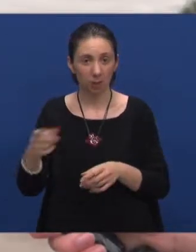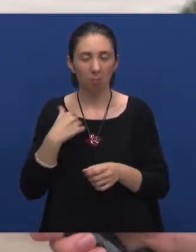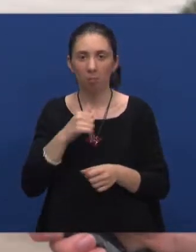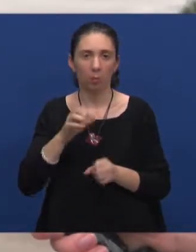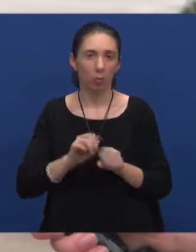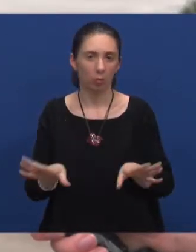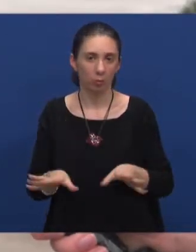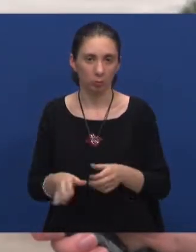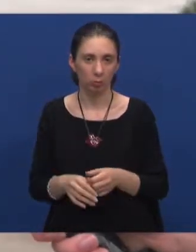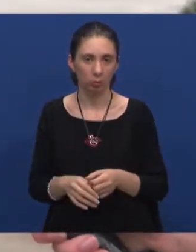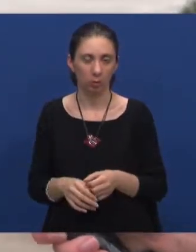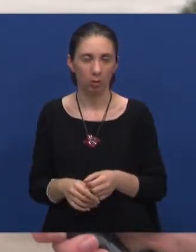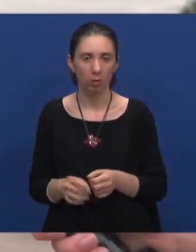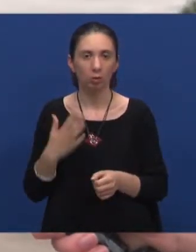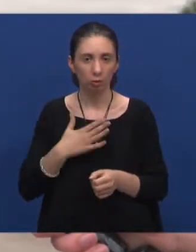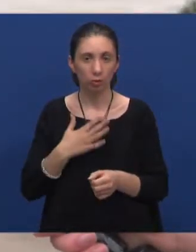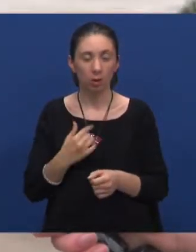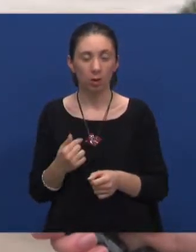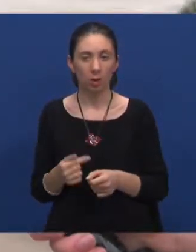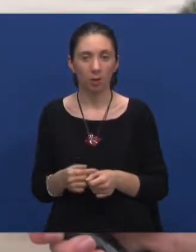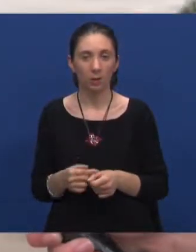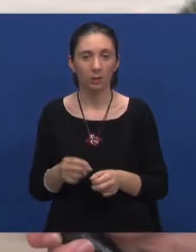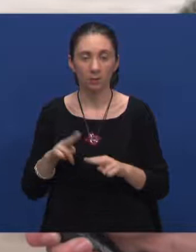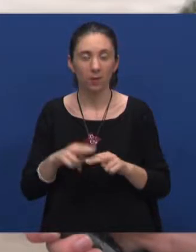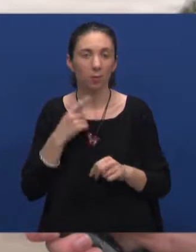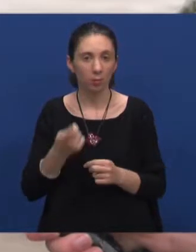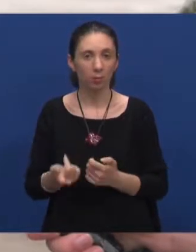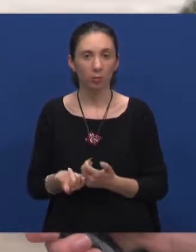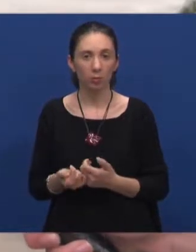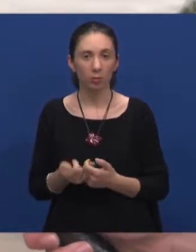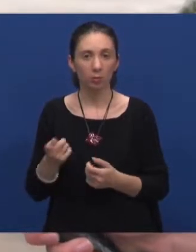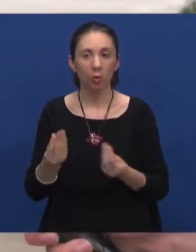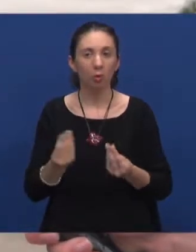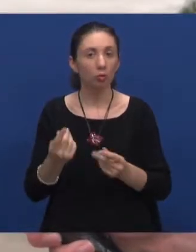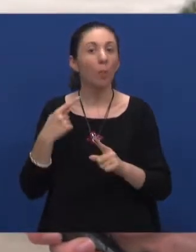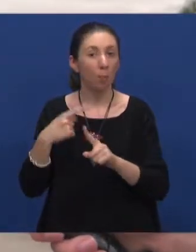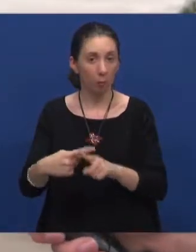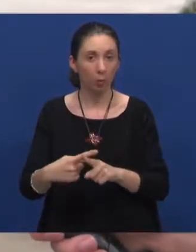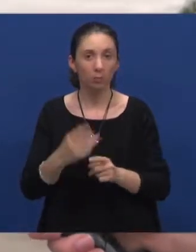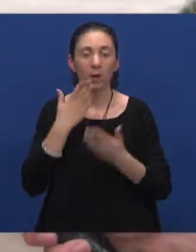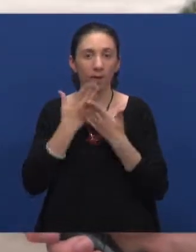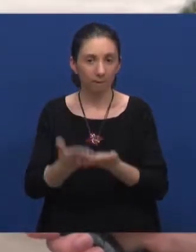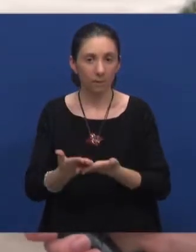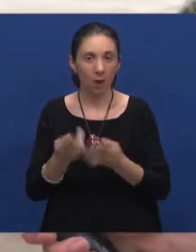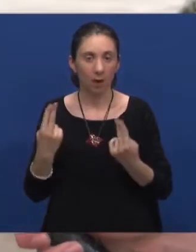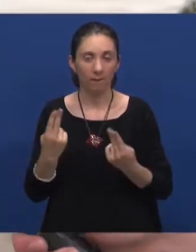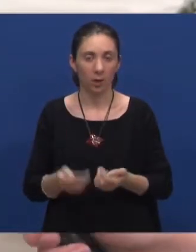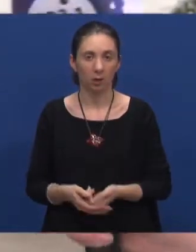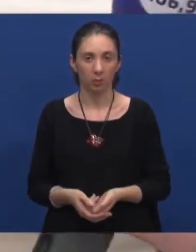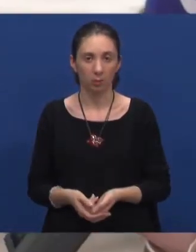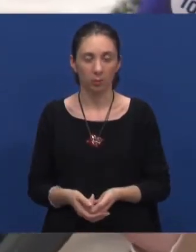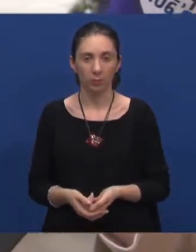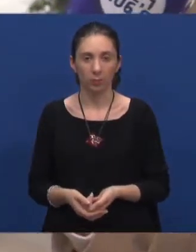mogla ništa, tako da bih željela zbilja naglasiti da je to nešto pozitivno i hvale vrijednom u svakom slučaju.